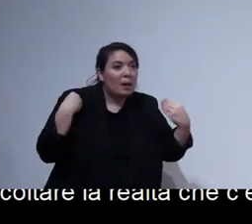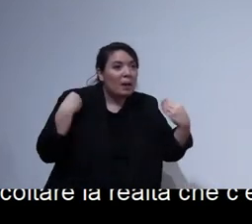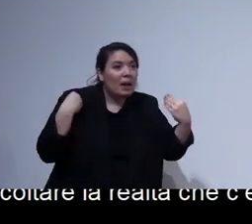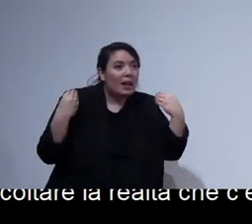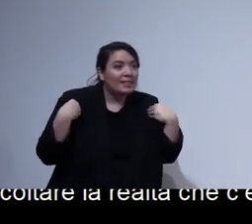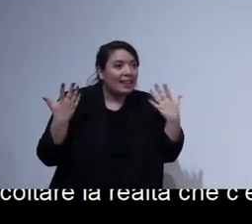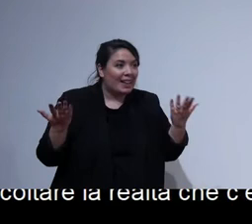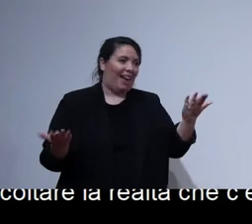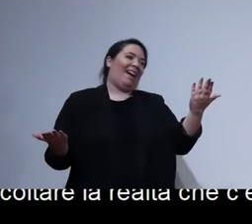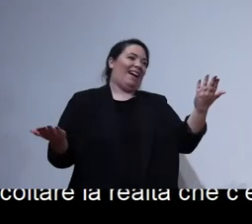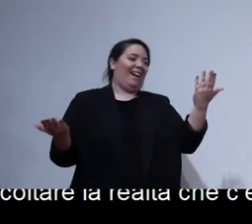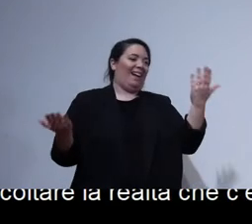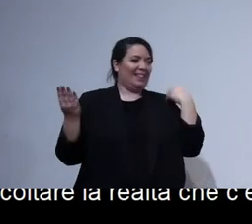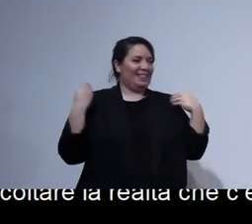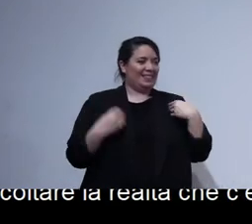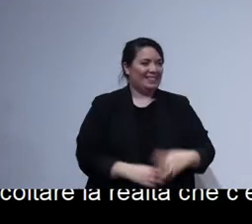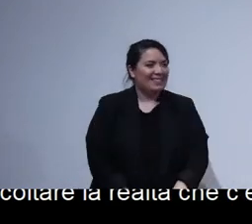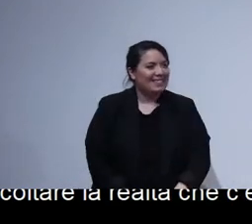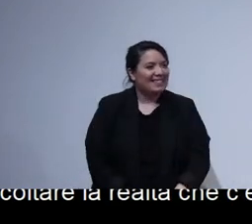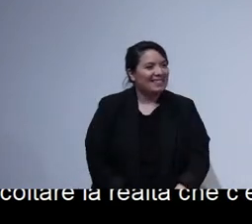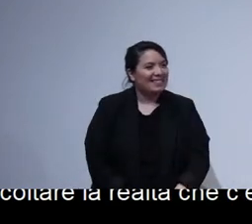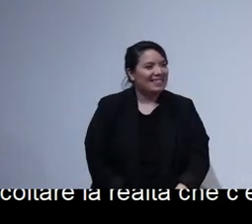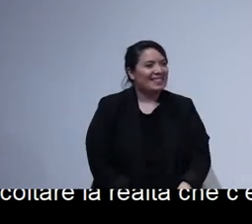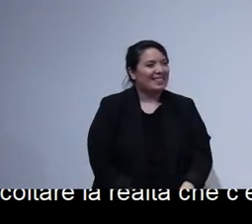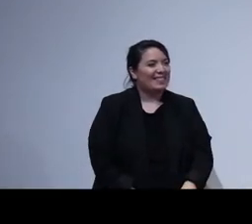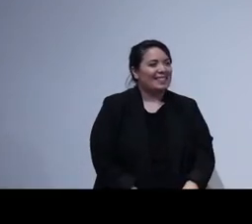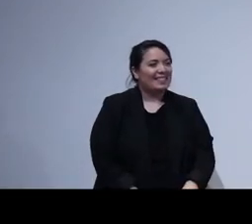delle domande adesso vi ho messo in difficoltà vai ditemi